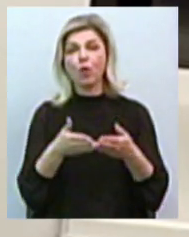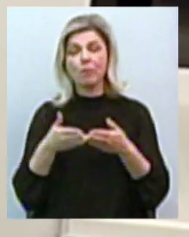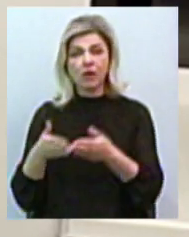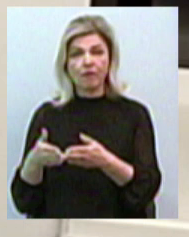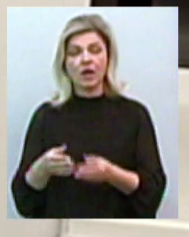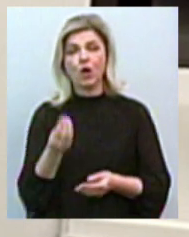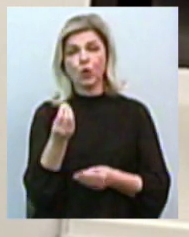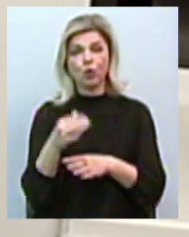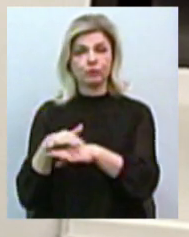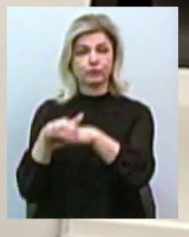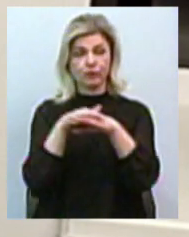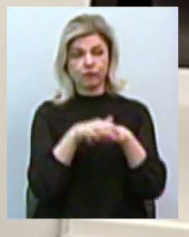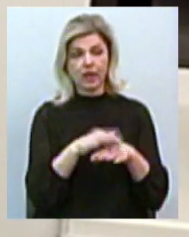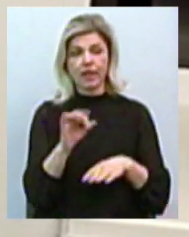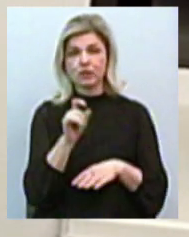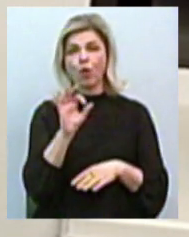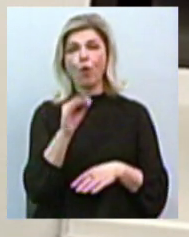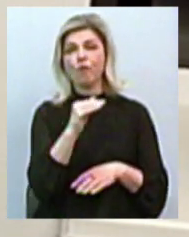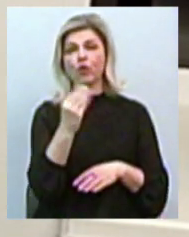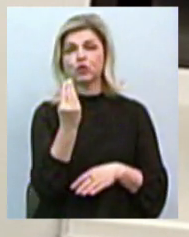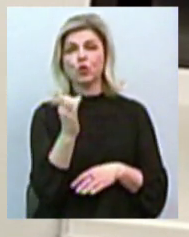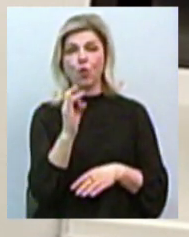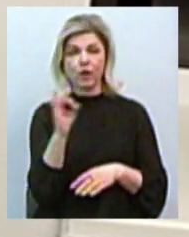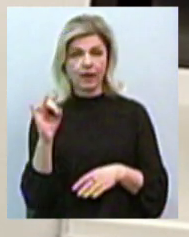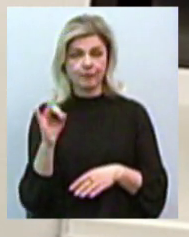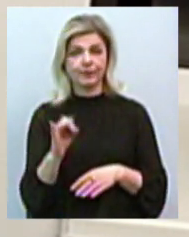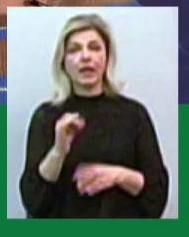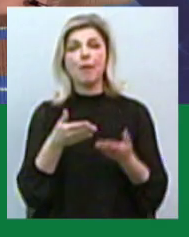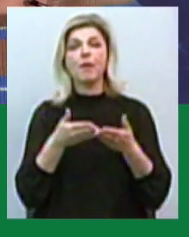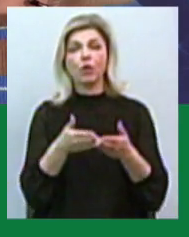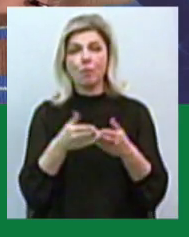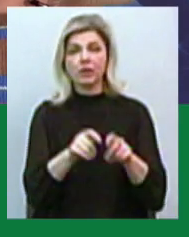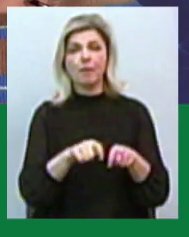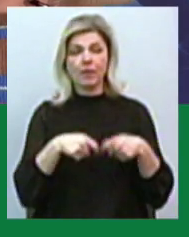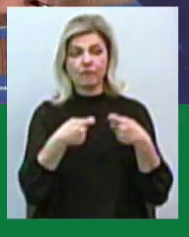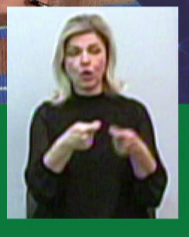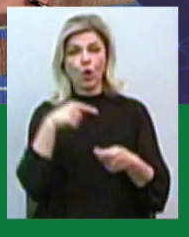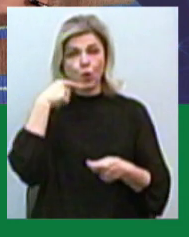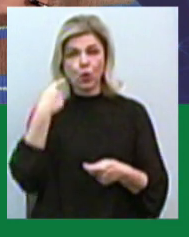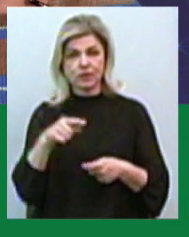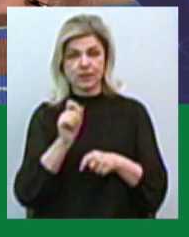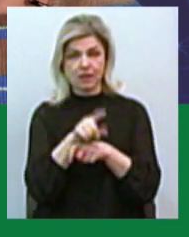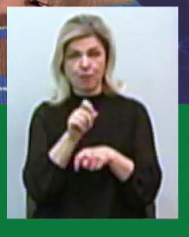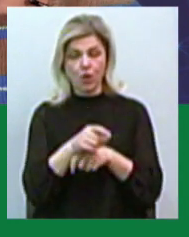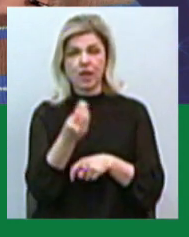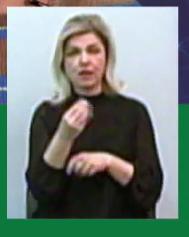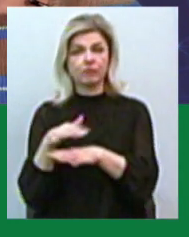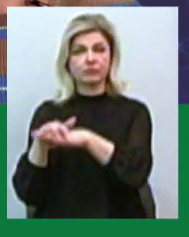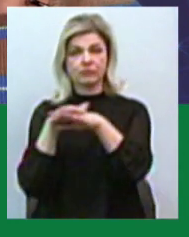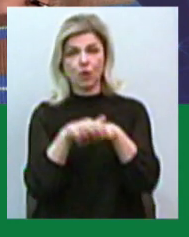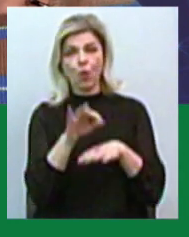заводили з Юсуфовських офшорів, параплави переравалися російським замовникам, гроші заходили на